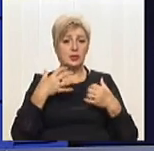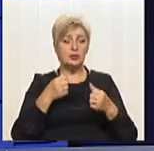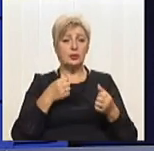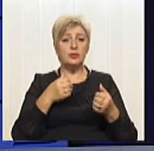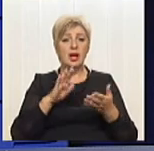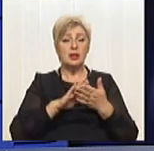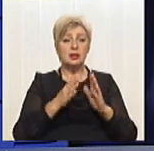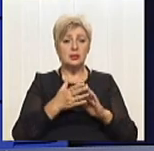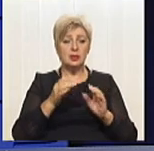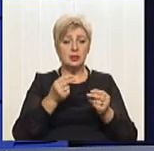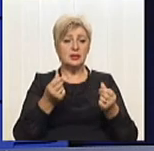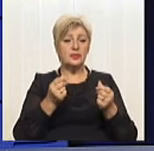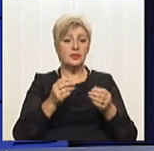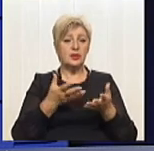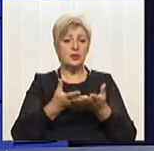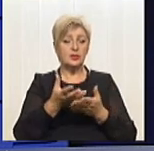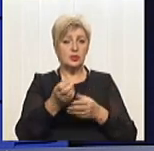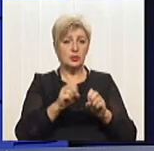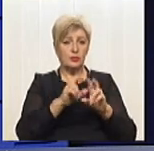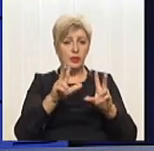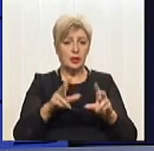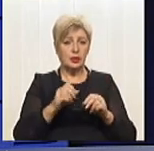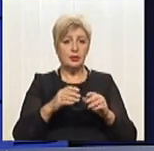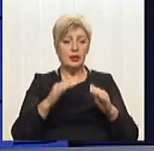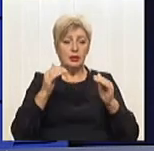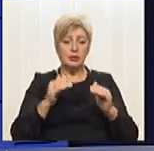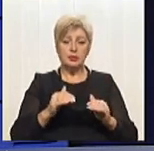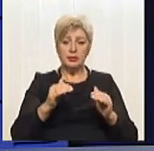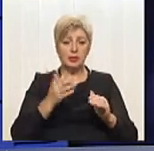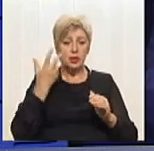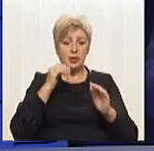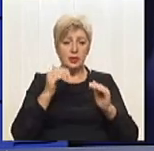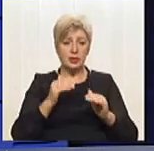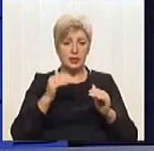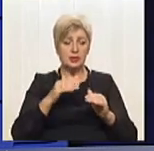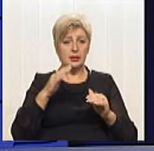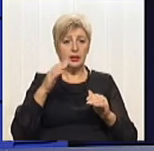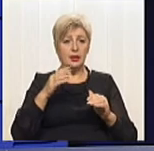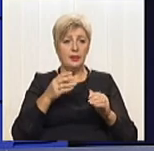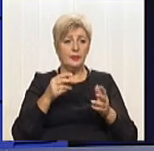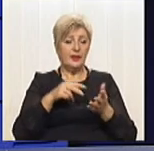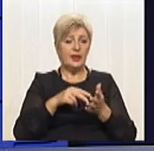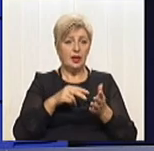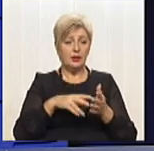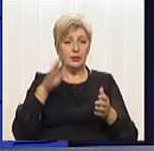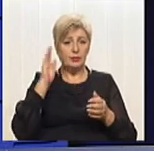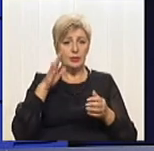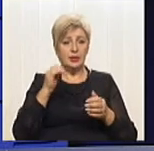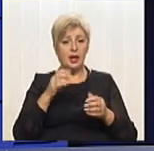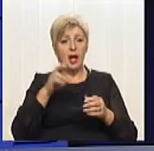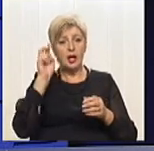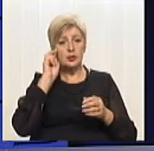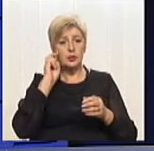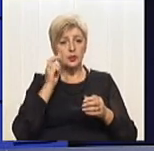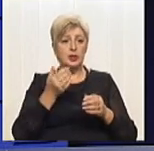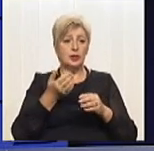фінансуванням, коли, наприклад, встановлюється відносно низький тариф на воду та водовідведення, а паралельно відділяються з бюджету колосальні